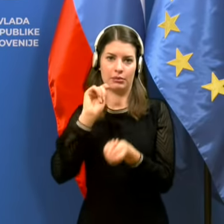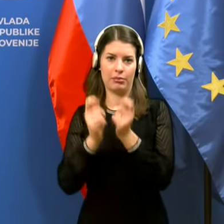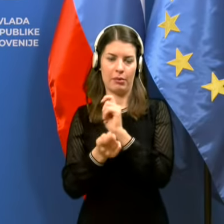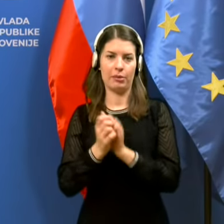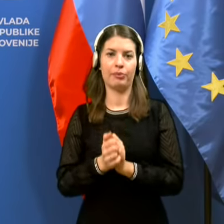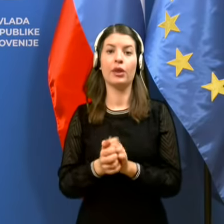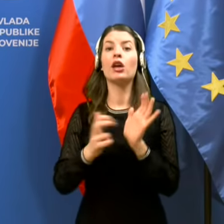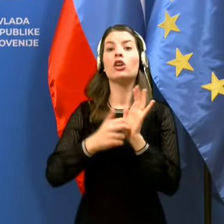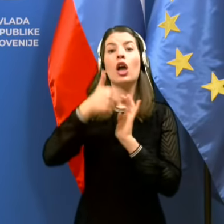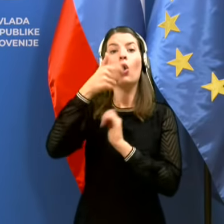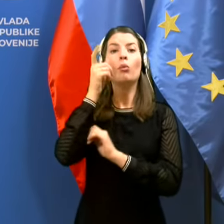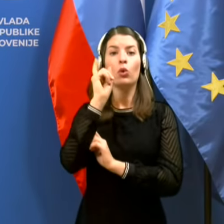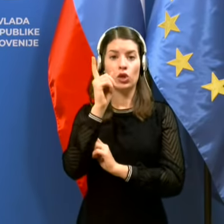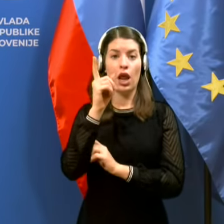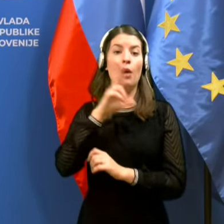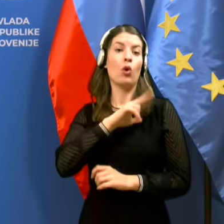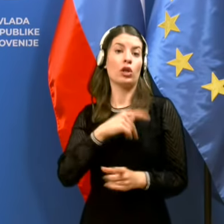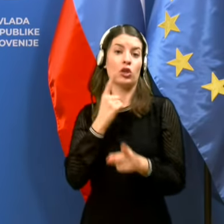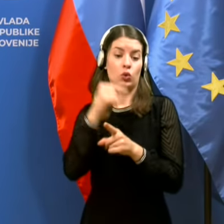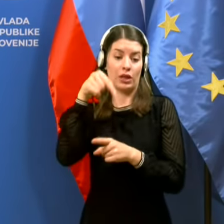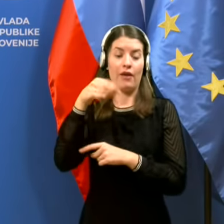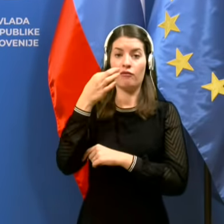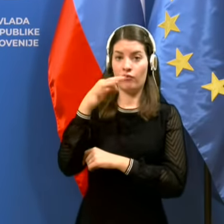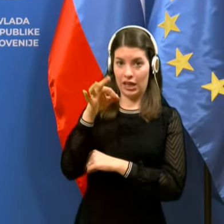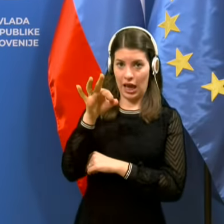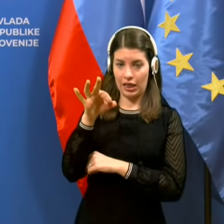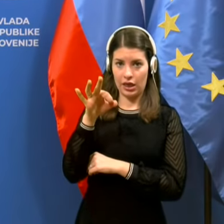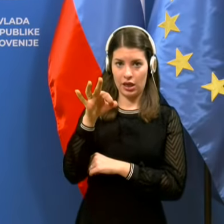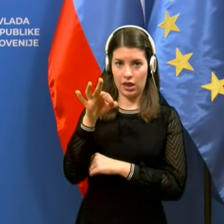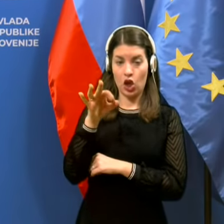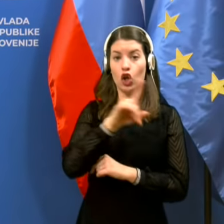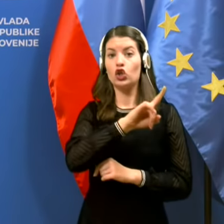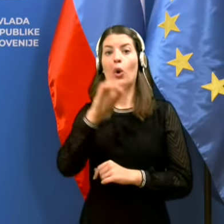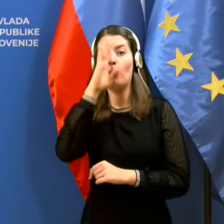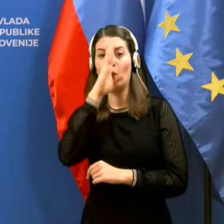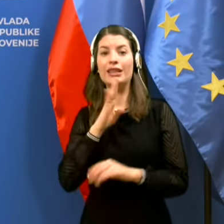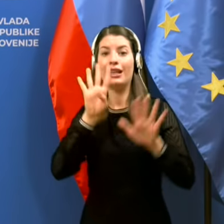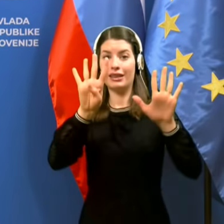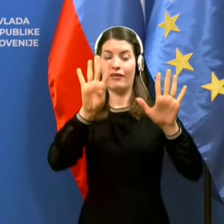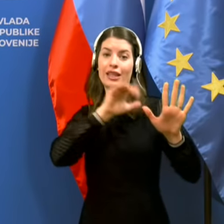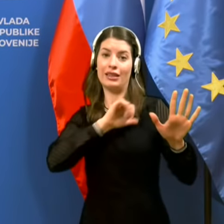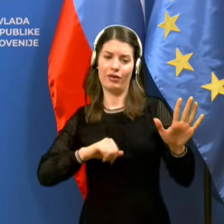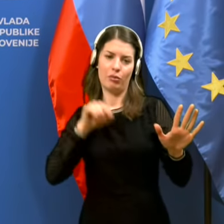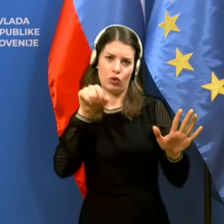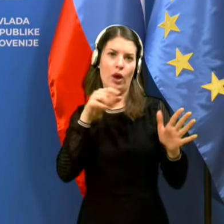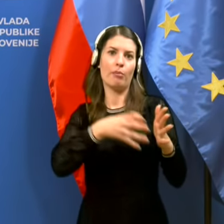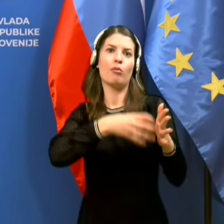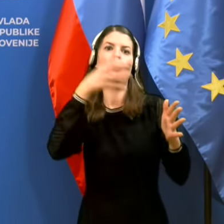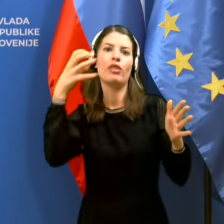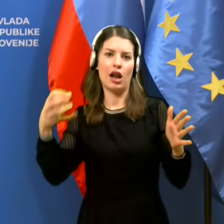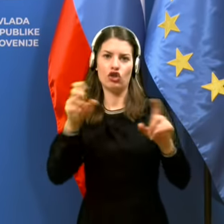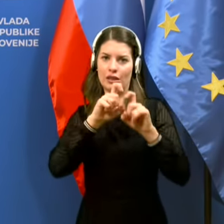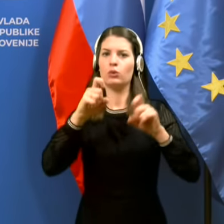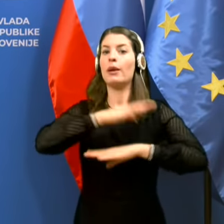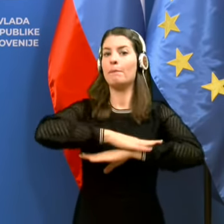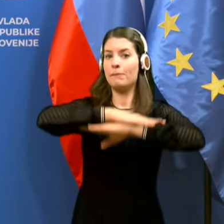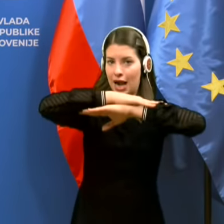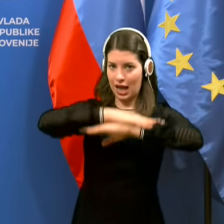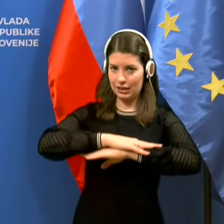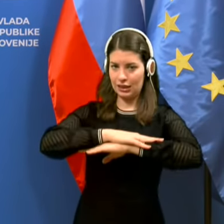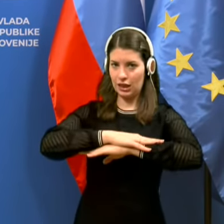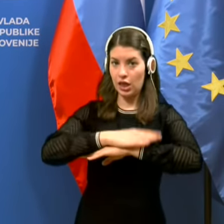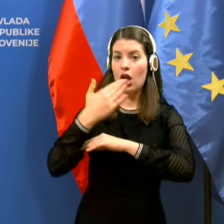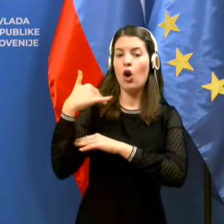opozorila, policija bo tudi tak konec tedna, doključno ponedelka 9. februarja, vemo, da je podaljšen vikend zaradi praznika, na